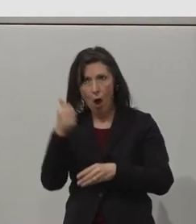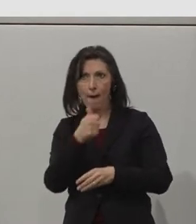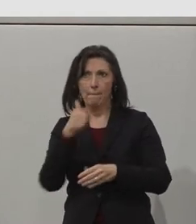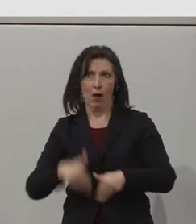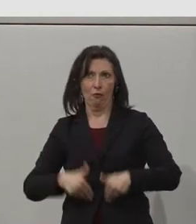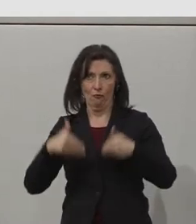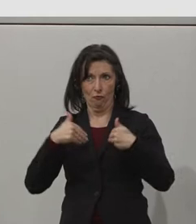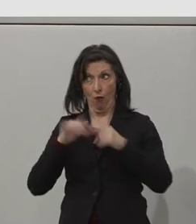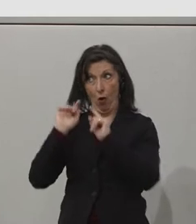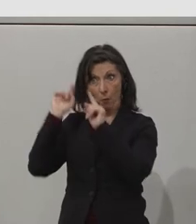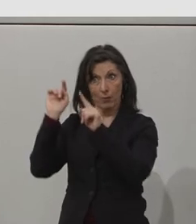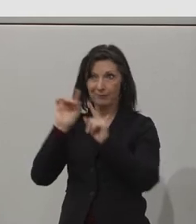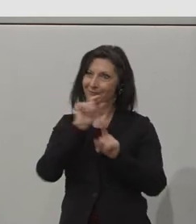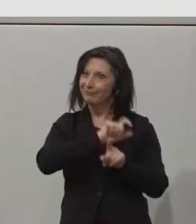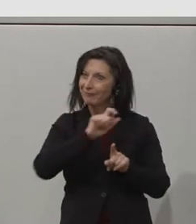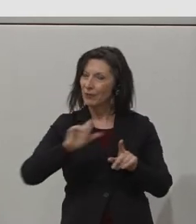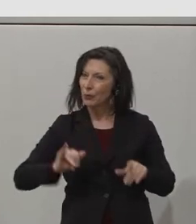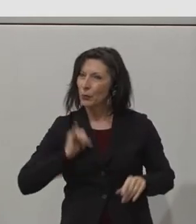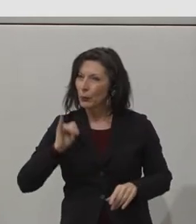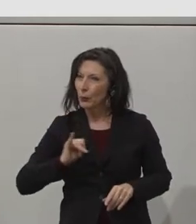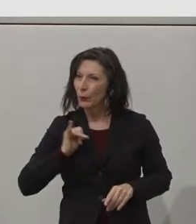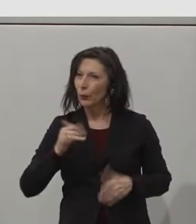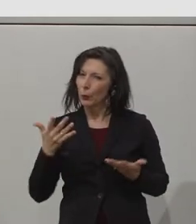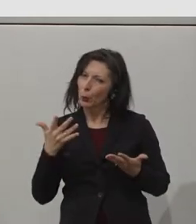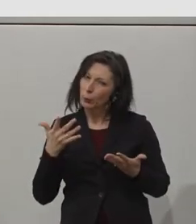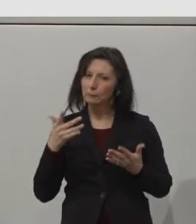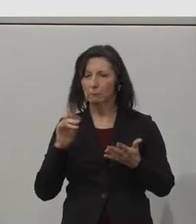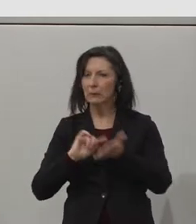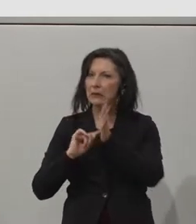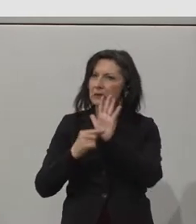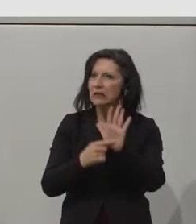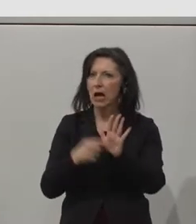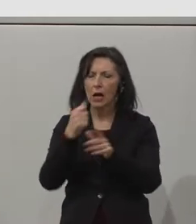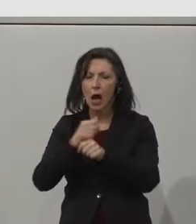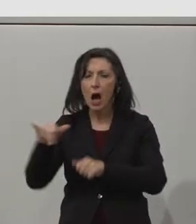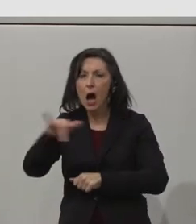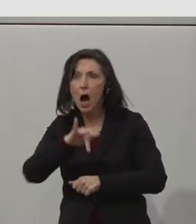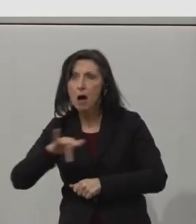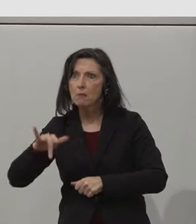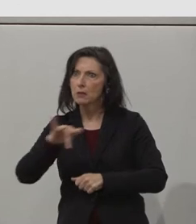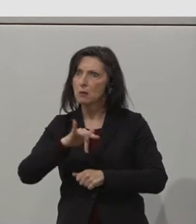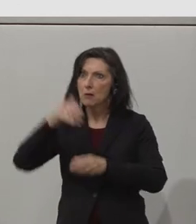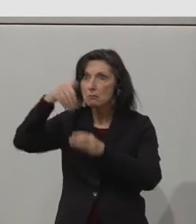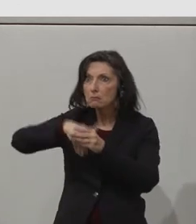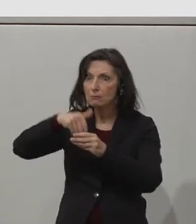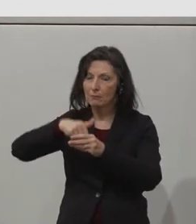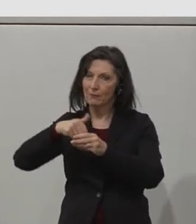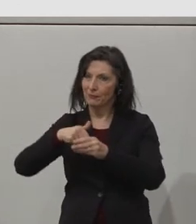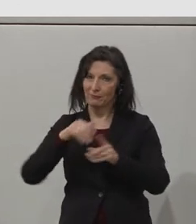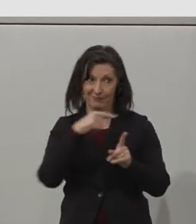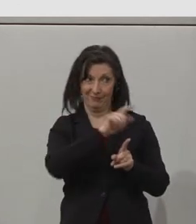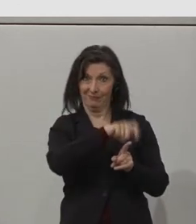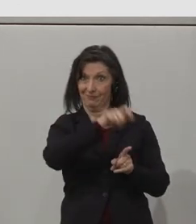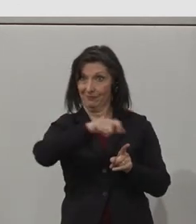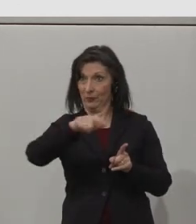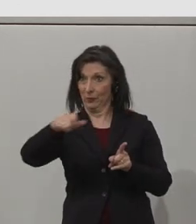involved that we're actually currently are our students are getting ready to go on their work placements on February 19. And